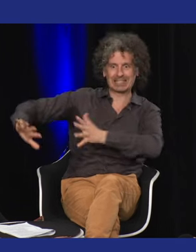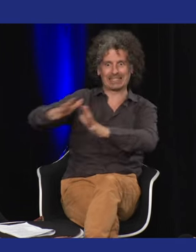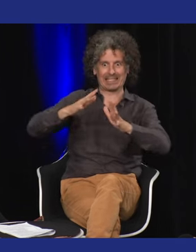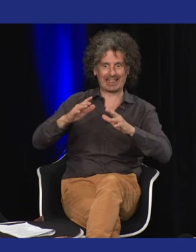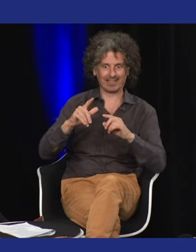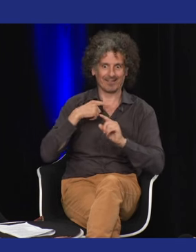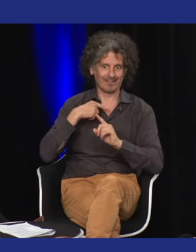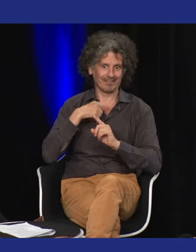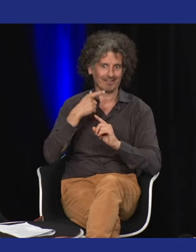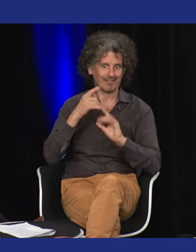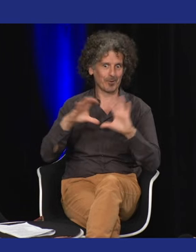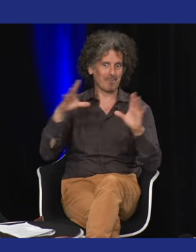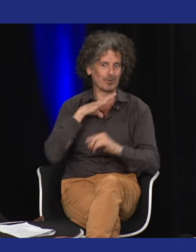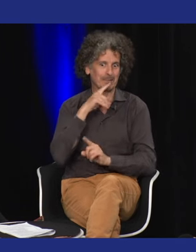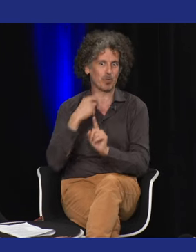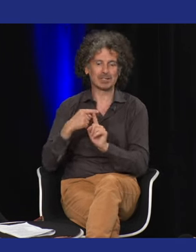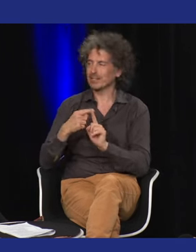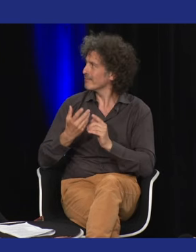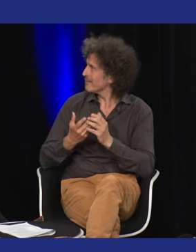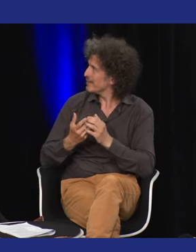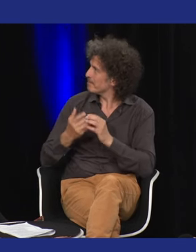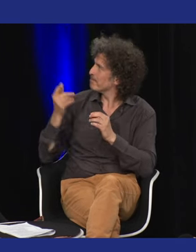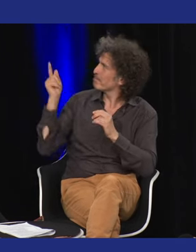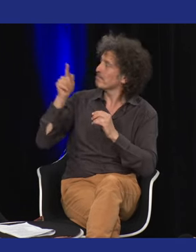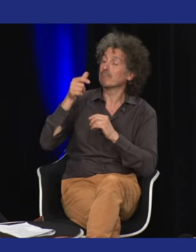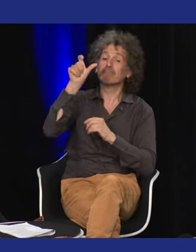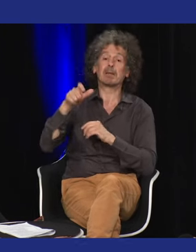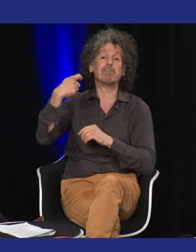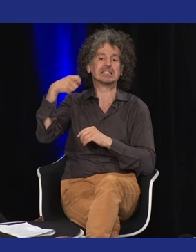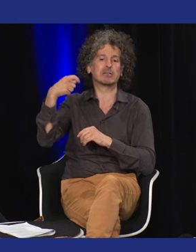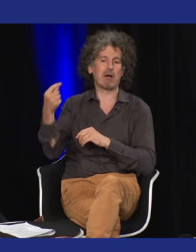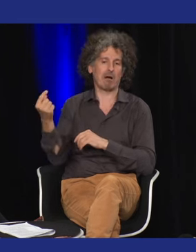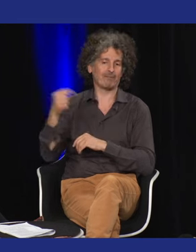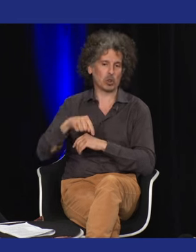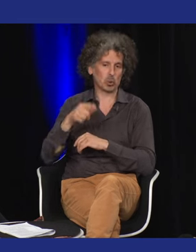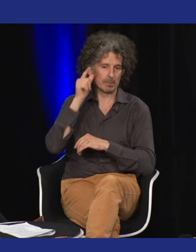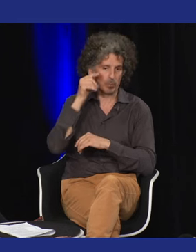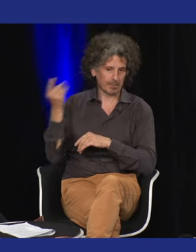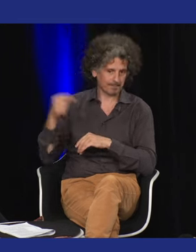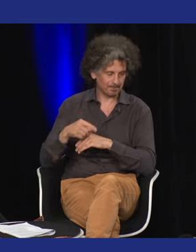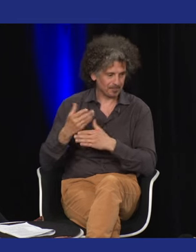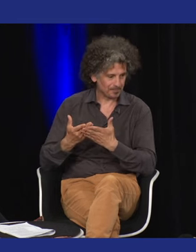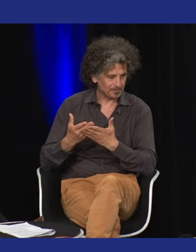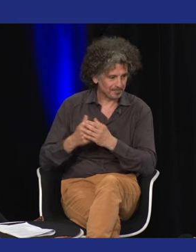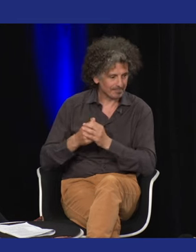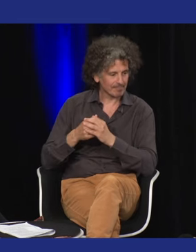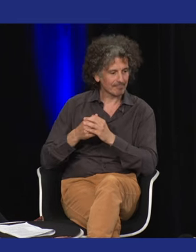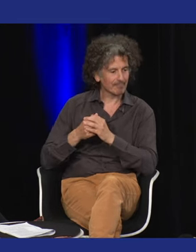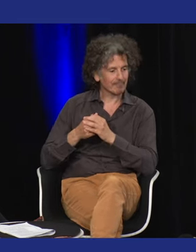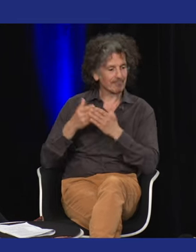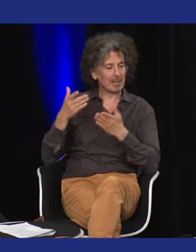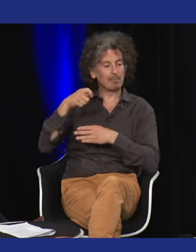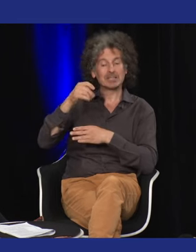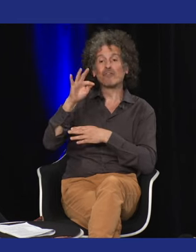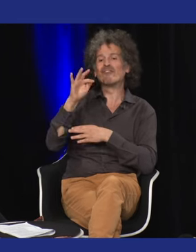manifeste de l'éducation oraliste avec une espèce de trait de lumière qui vient sur les signes des